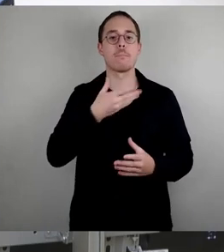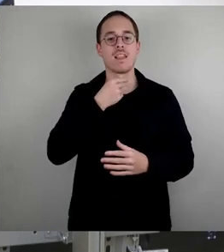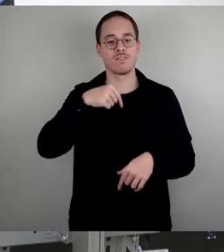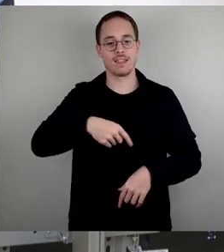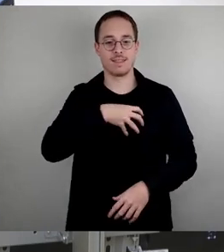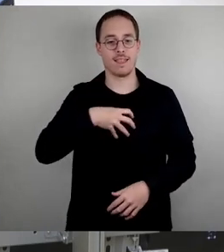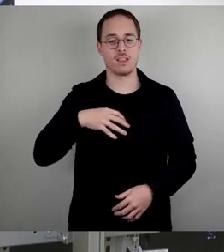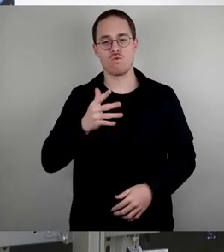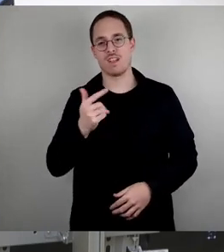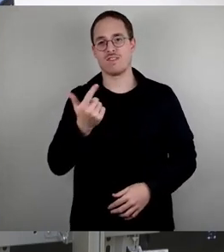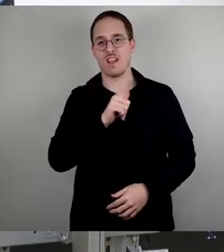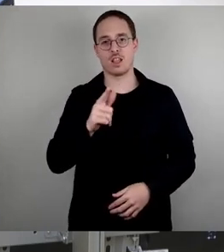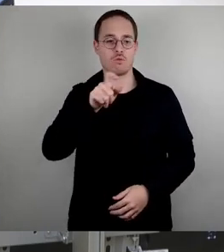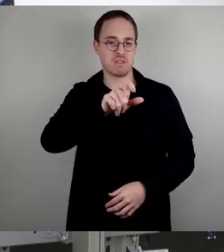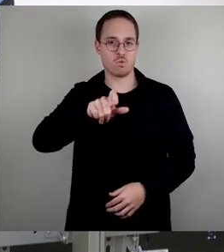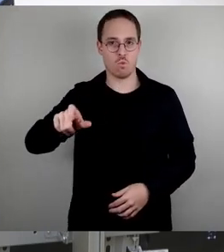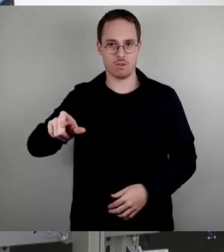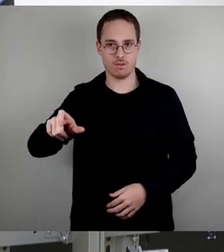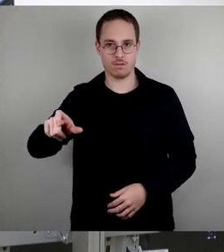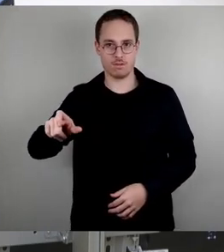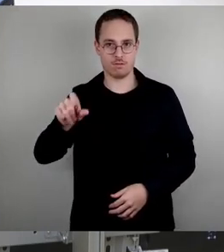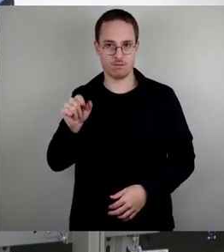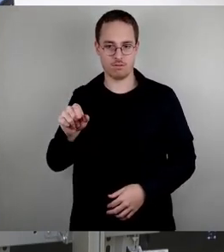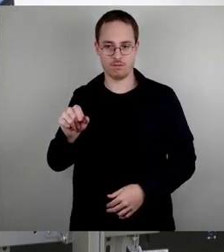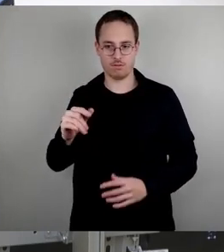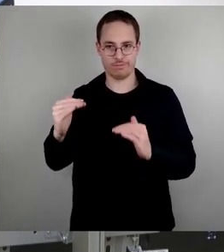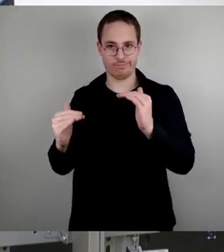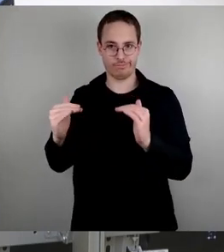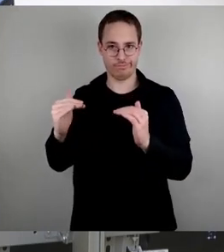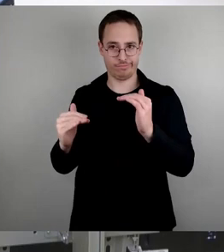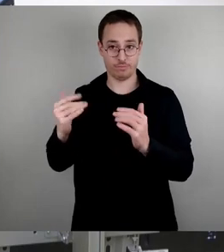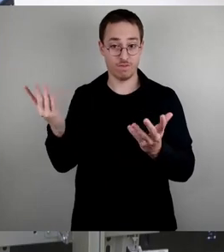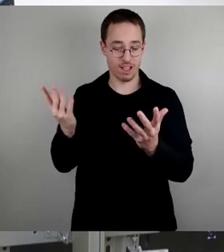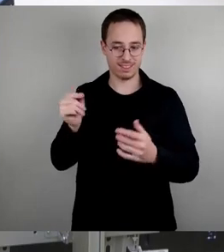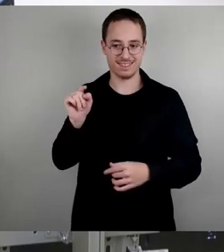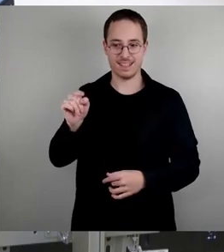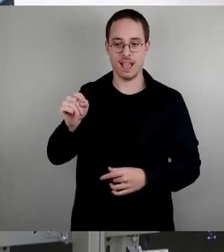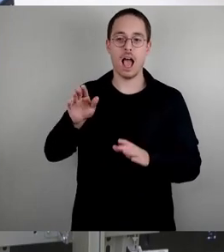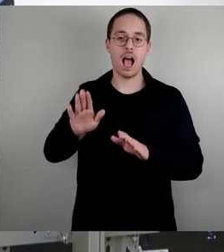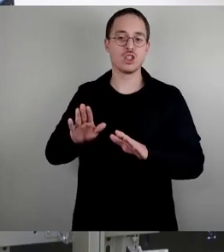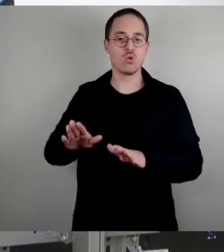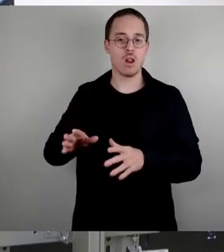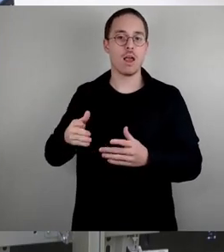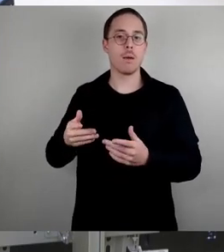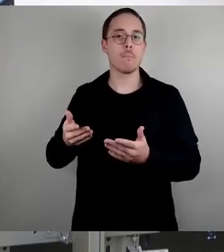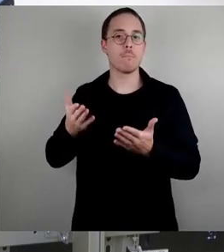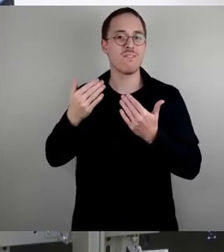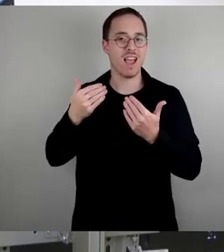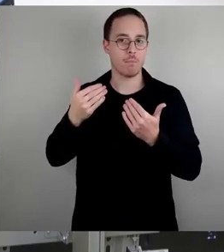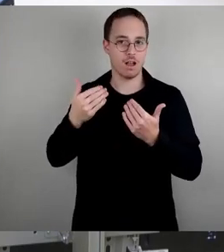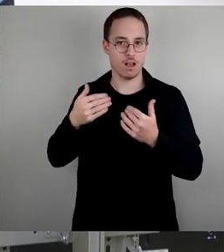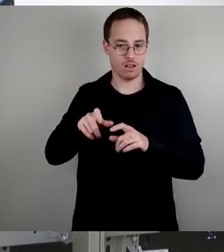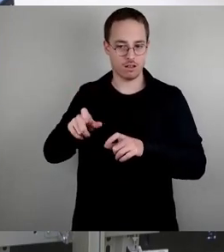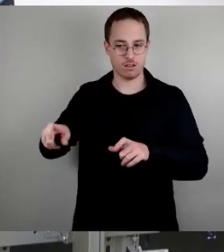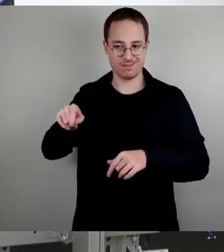entspricht ungefähr der Höhe der abgelehnten Asylbewerber, die sich hier aufhalten. Wenn dieses Problem gelöst werden würde oder diese anderweitig vom